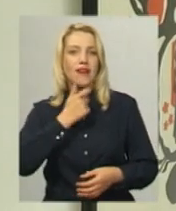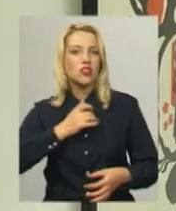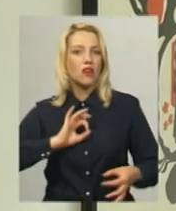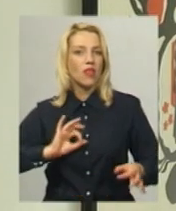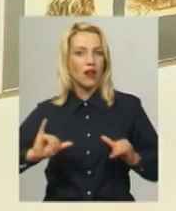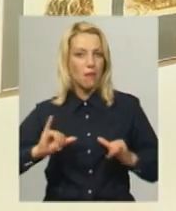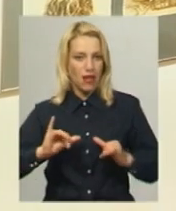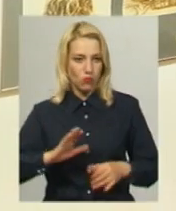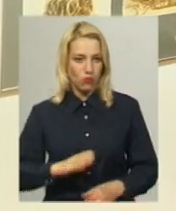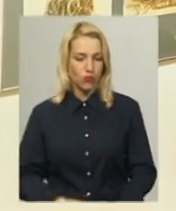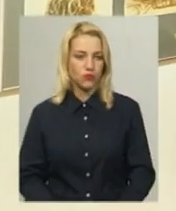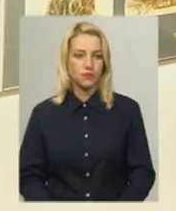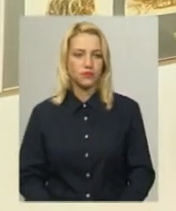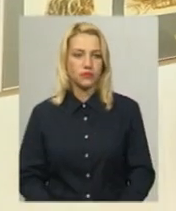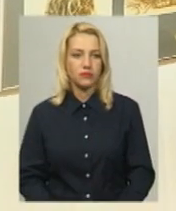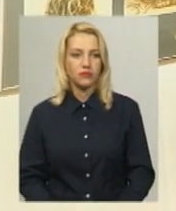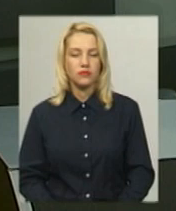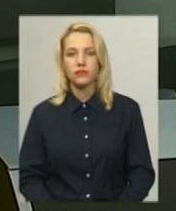Ворожцова, Дем'ян Цегольник. Новини.